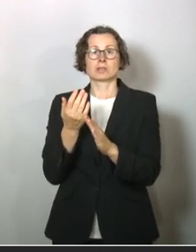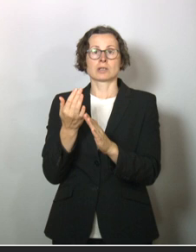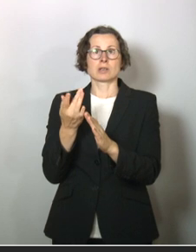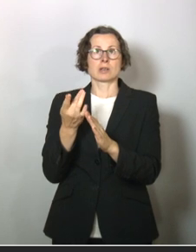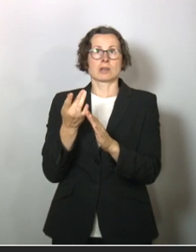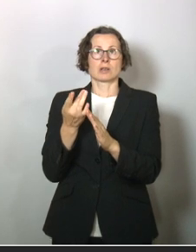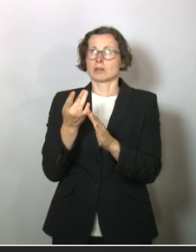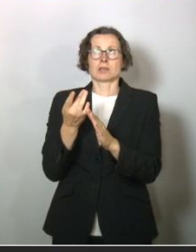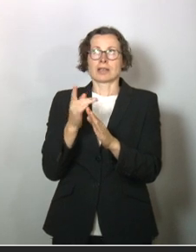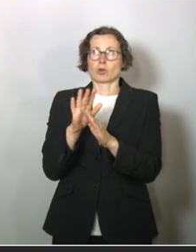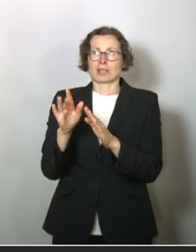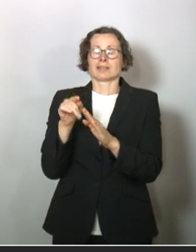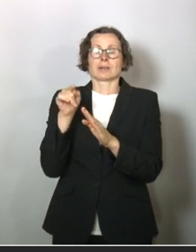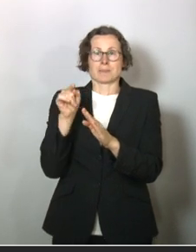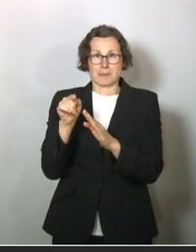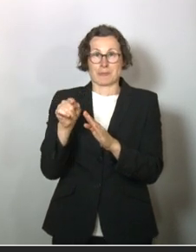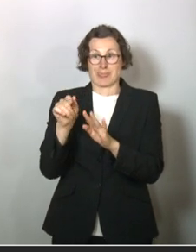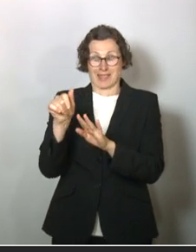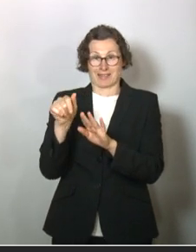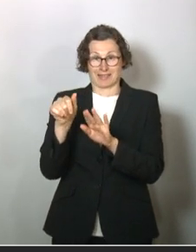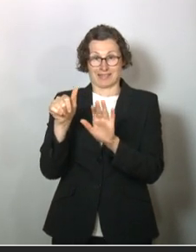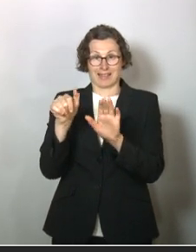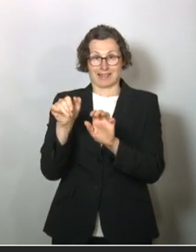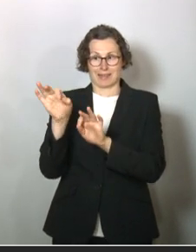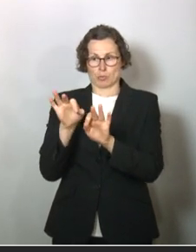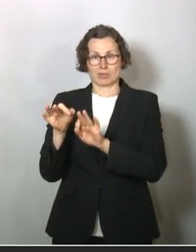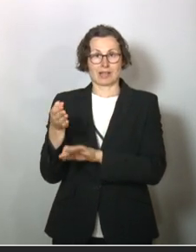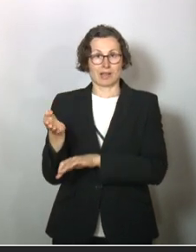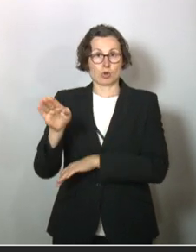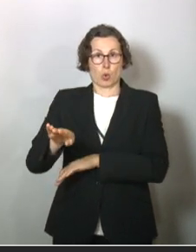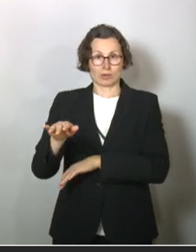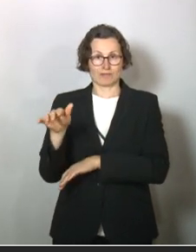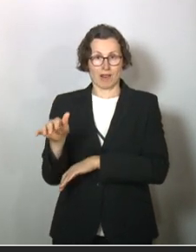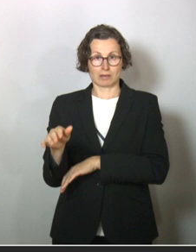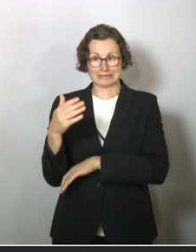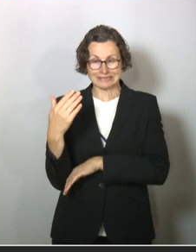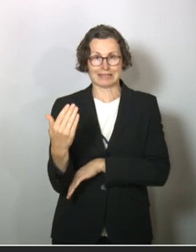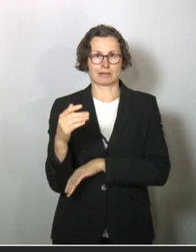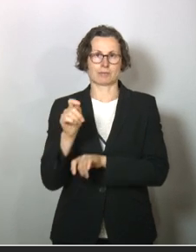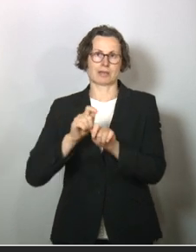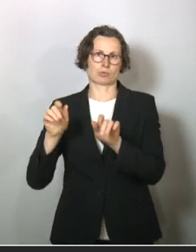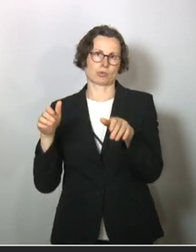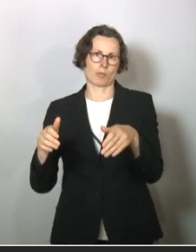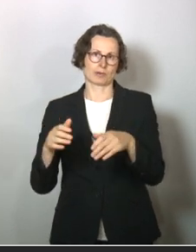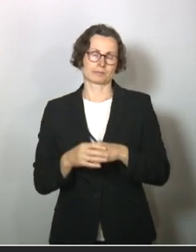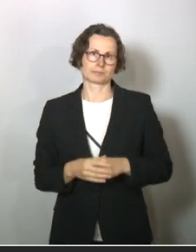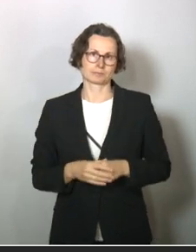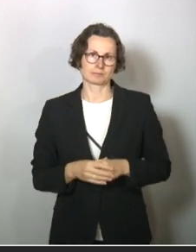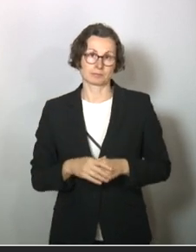aber nicht von diesen, 60 Prozent der Todesfälle in Deutschland betreffen diese Personengruppe. Das ist eine Studie